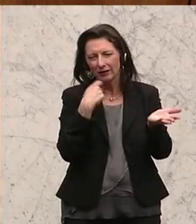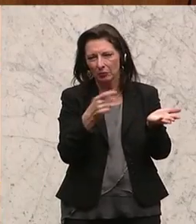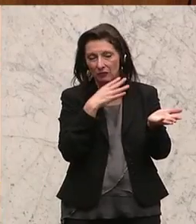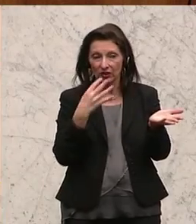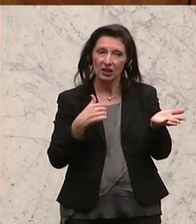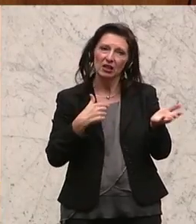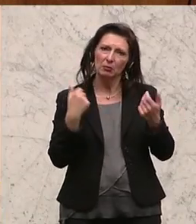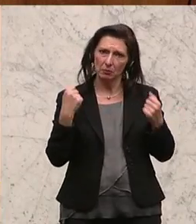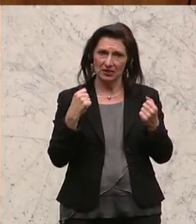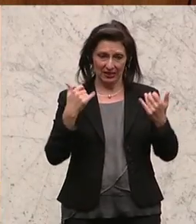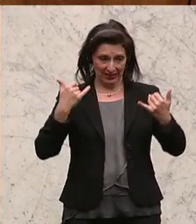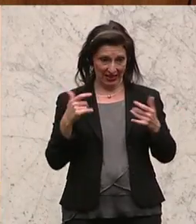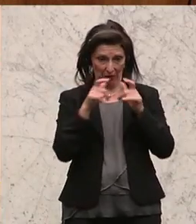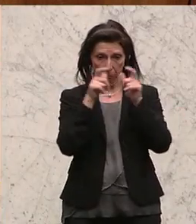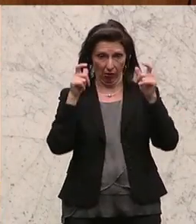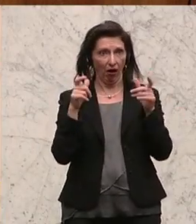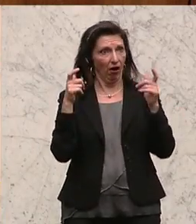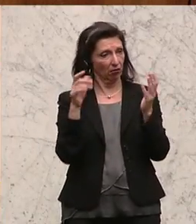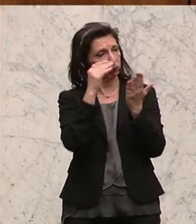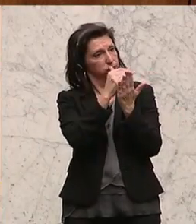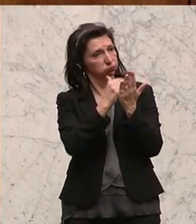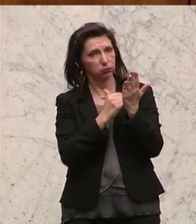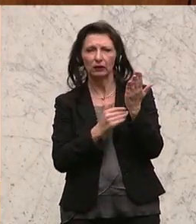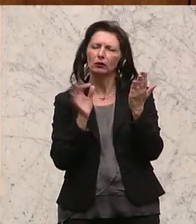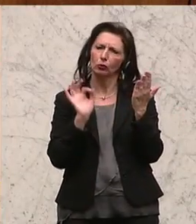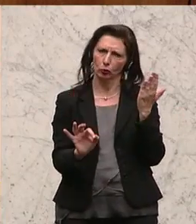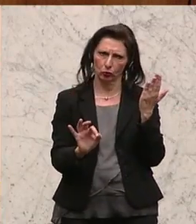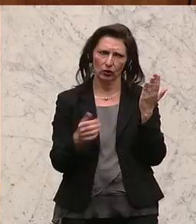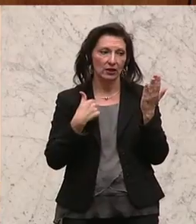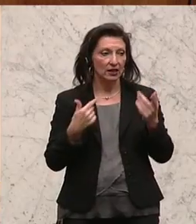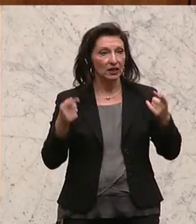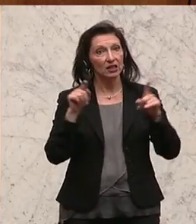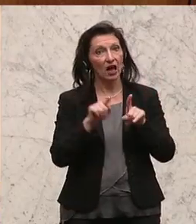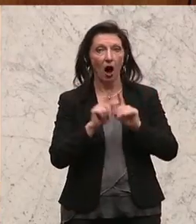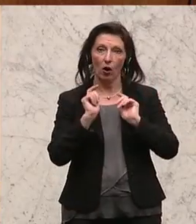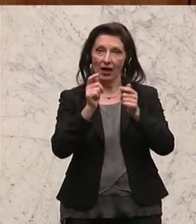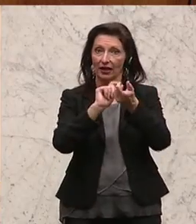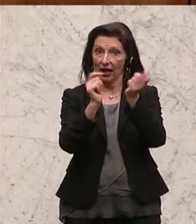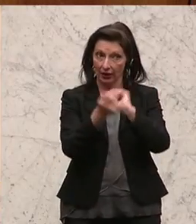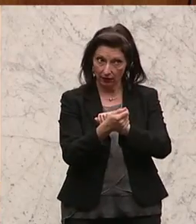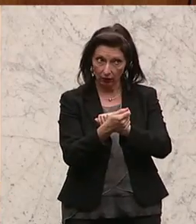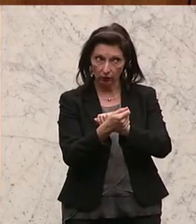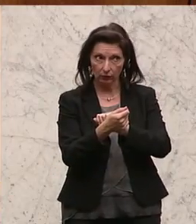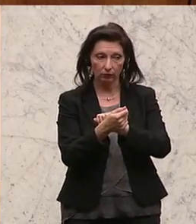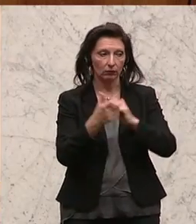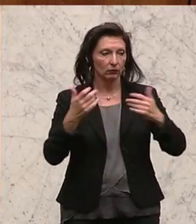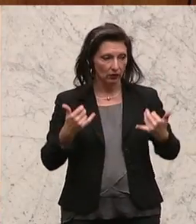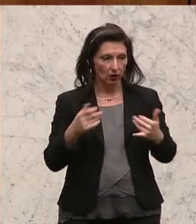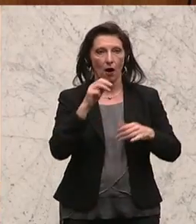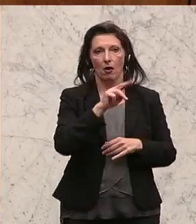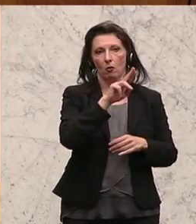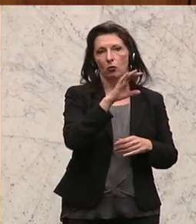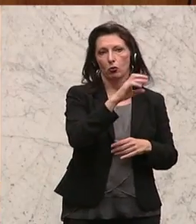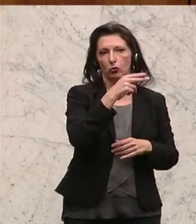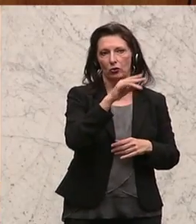ein gutes Paket, das wir mit diesen Punkten beschließen werden. Ich muss oder darf auch noch einen Abänderungsantrag einbringen der Abgeordneten Muchitsch